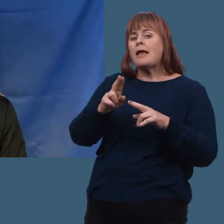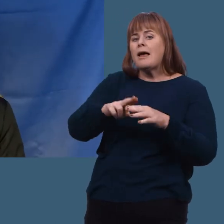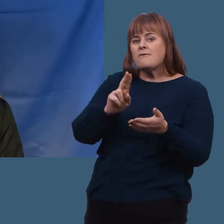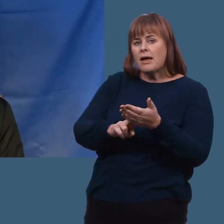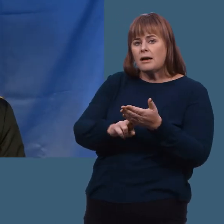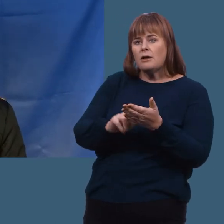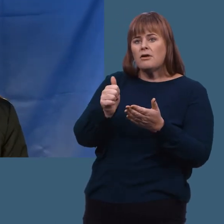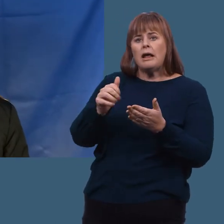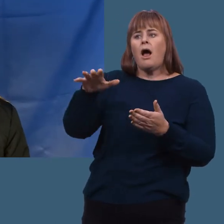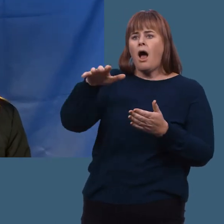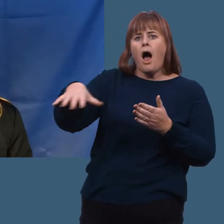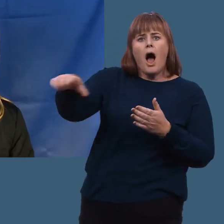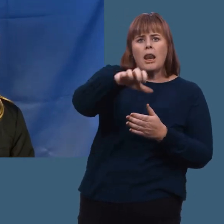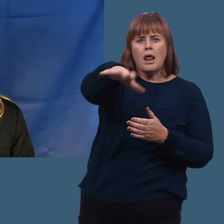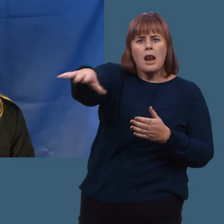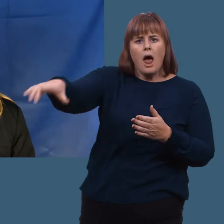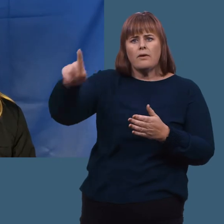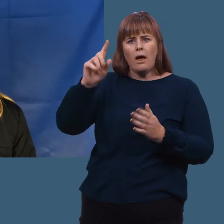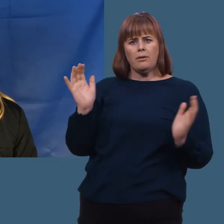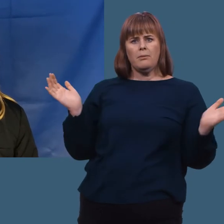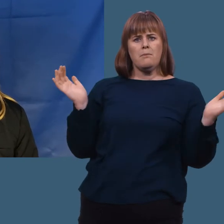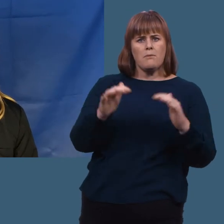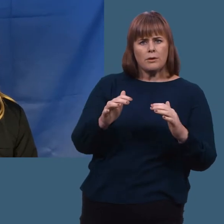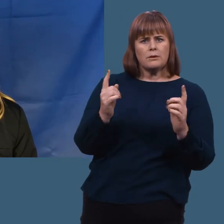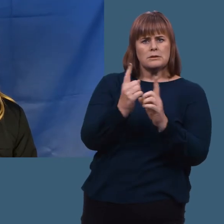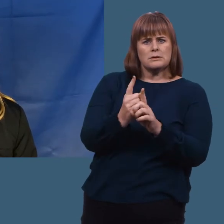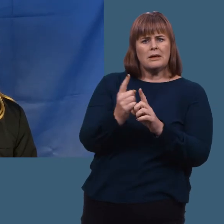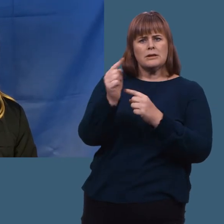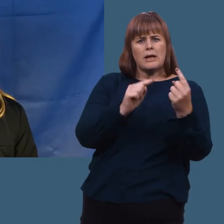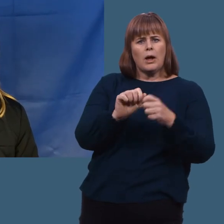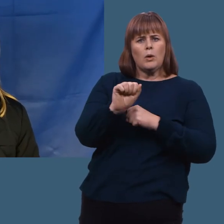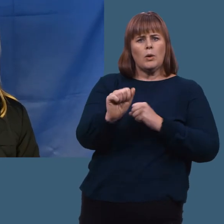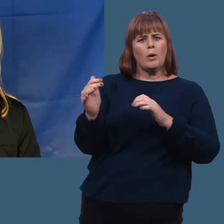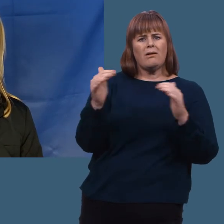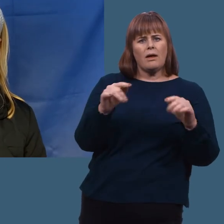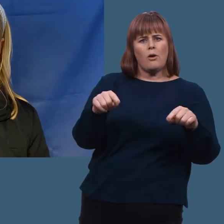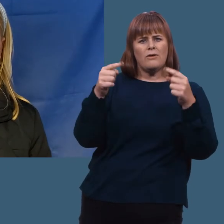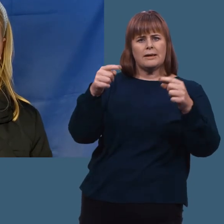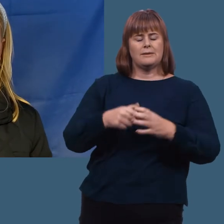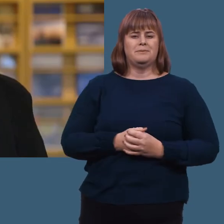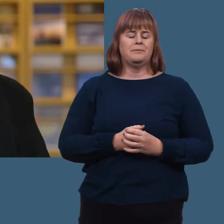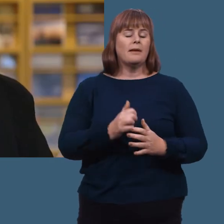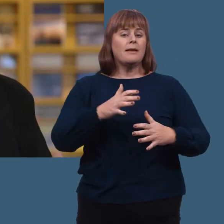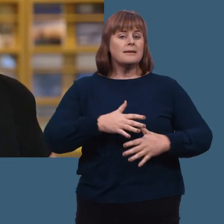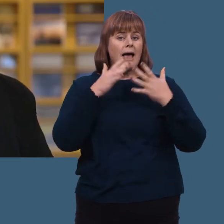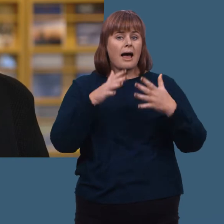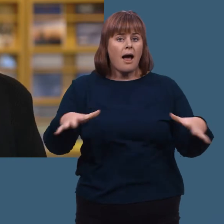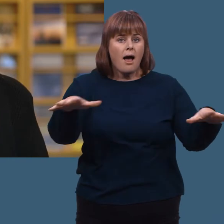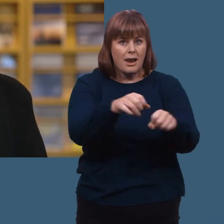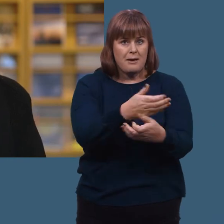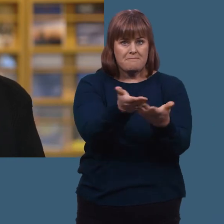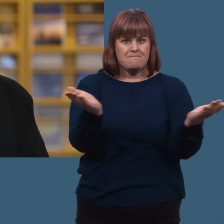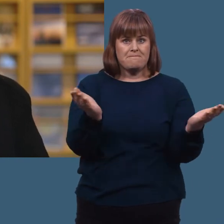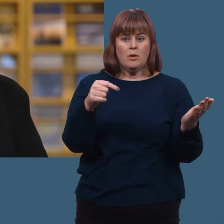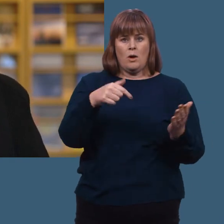FN gjør at alle land kan møtes og diskutere for å unngå krig og konflikt. Kjære alle sammen,